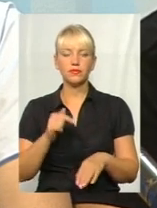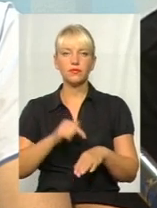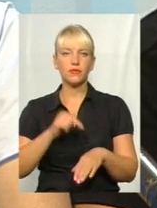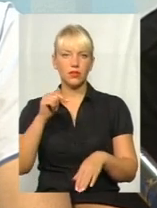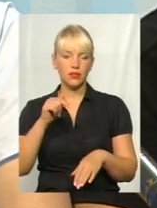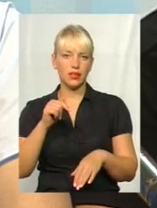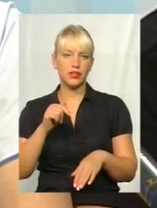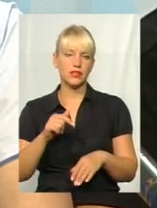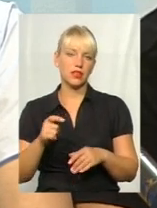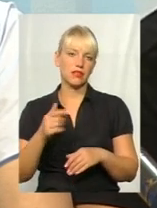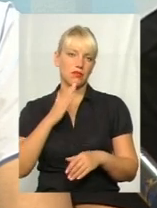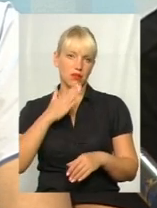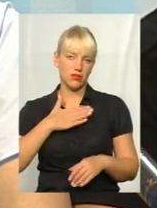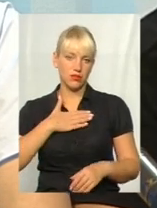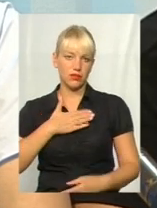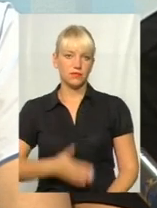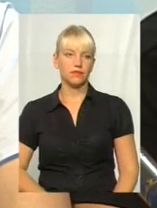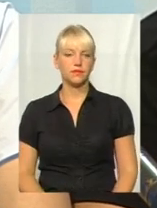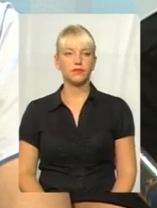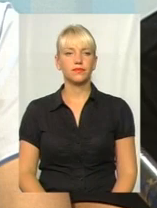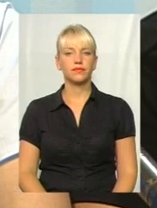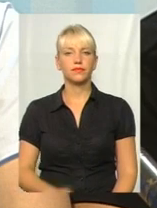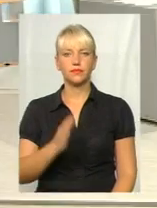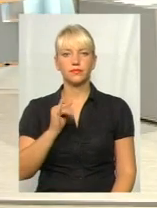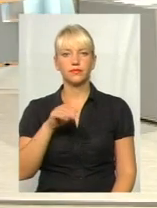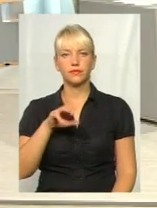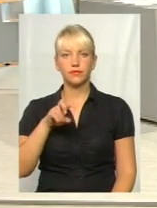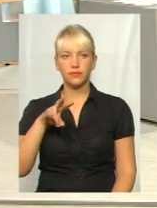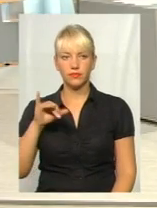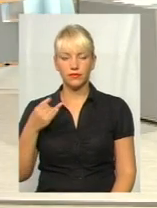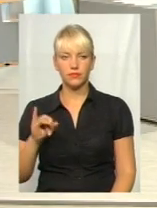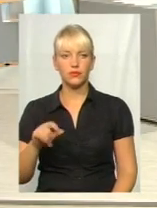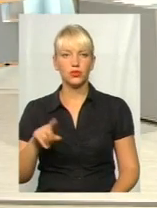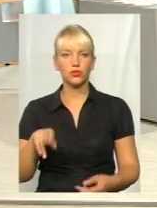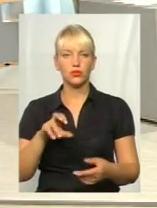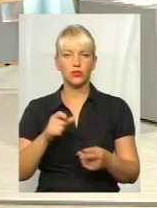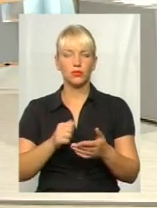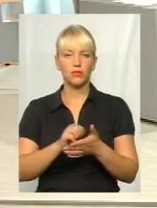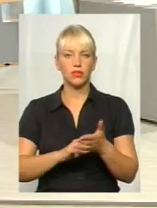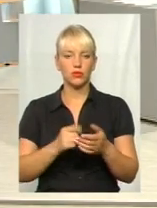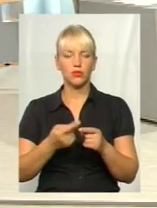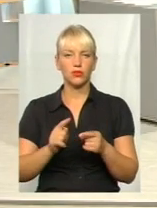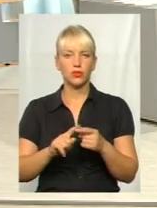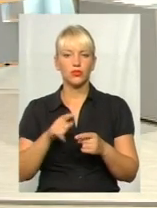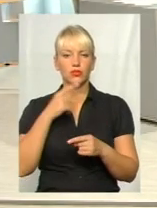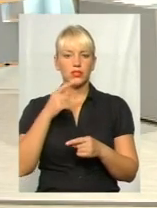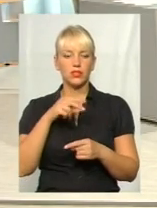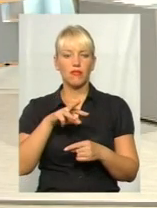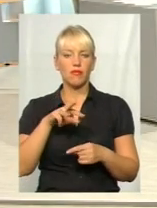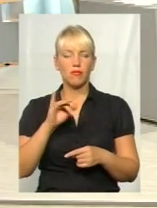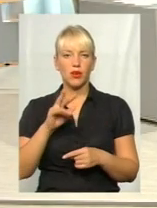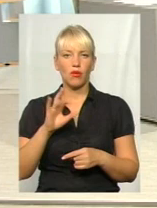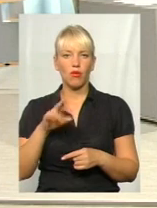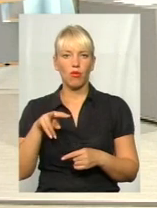управління патрульної поліції. Пане Віталій, з приводу того, що сказав пан Микола стосовно перевізників